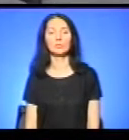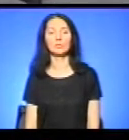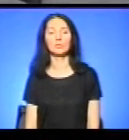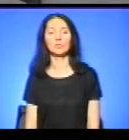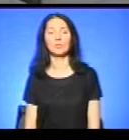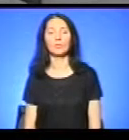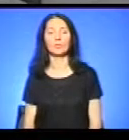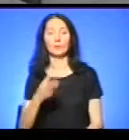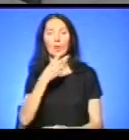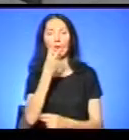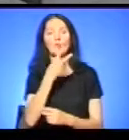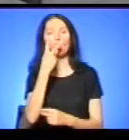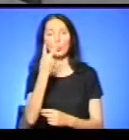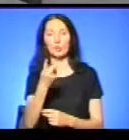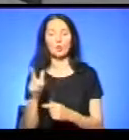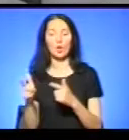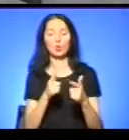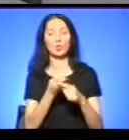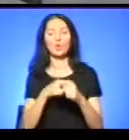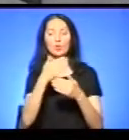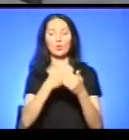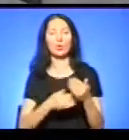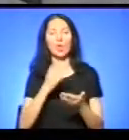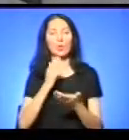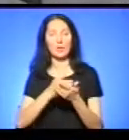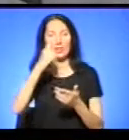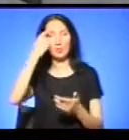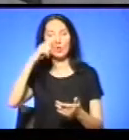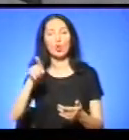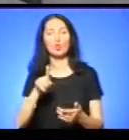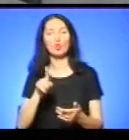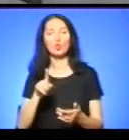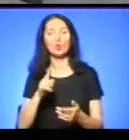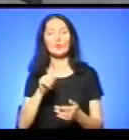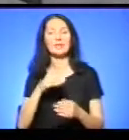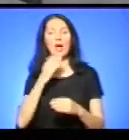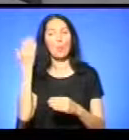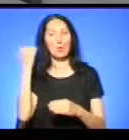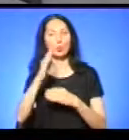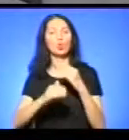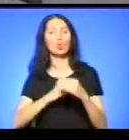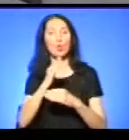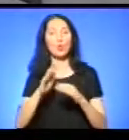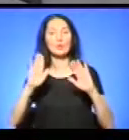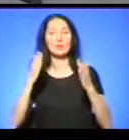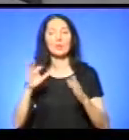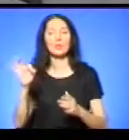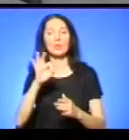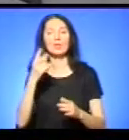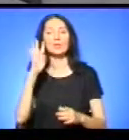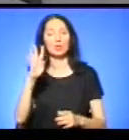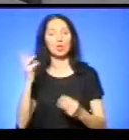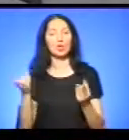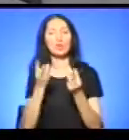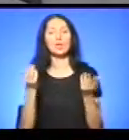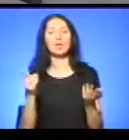Ролик подивилися і готували цю програму і стало відомо, що за минулу добу сталося в області чотири пожежі. Де і